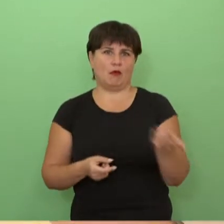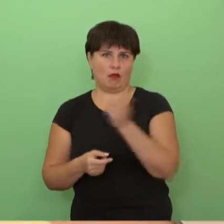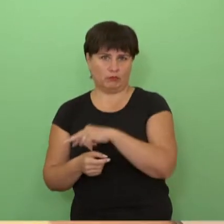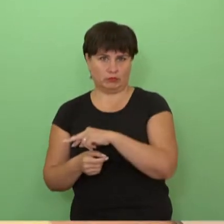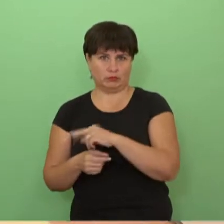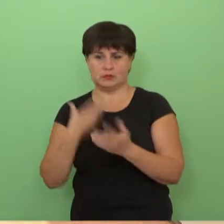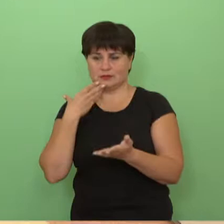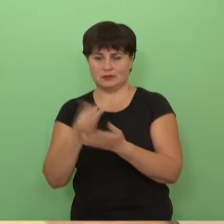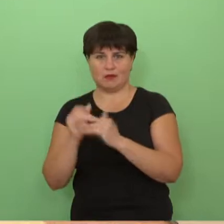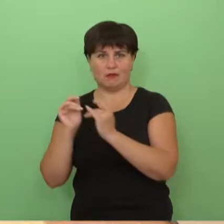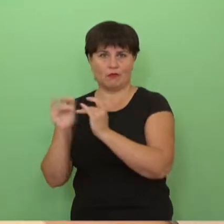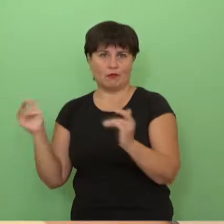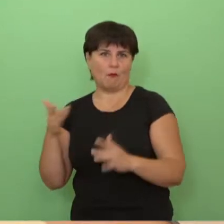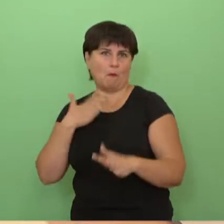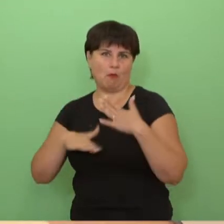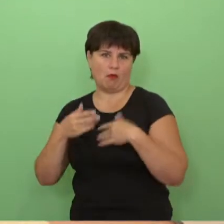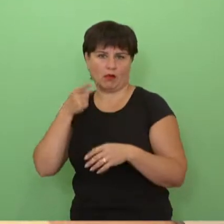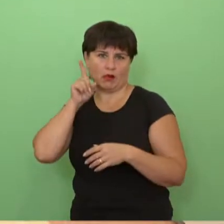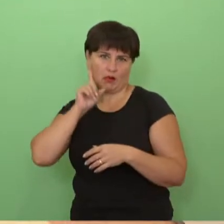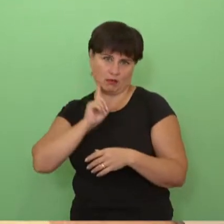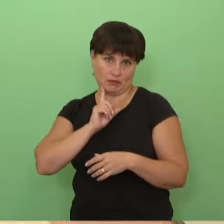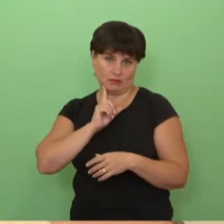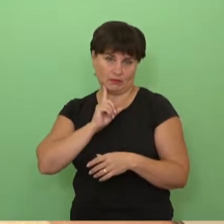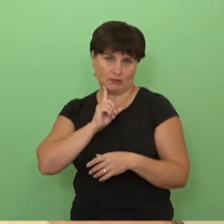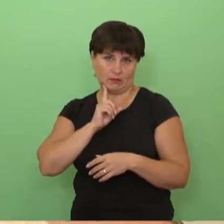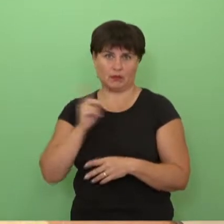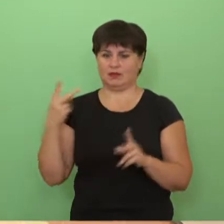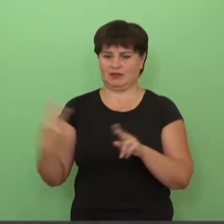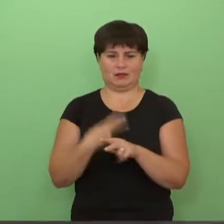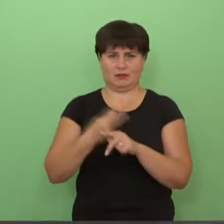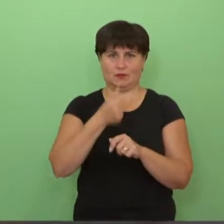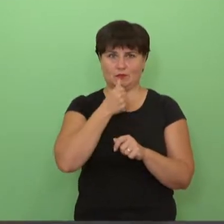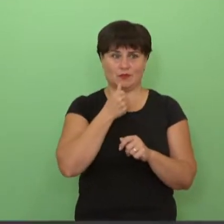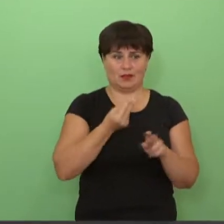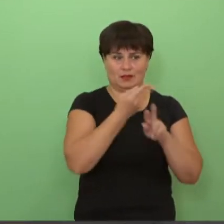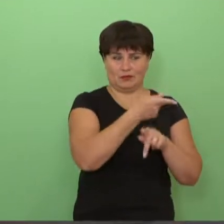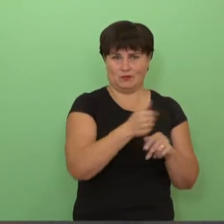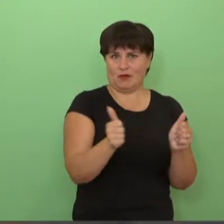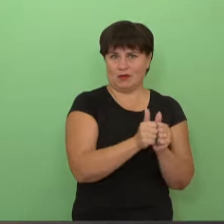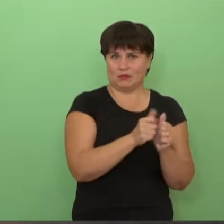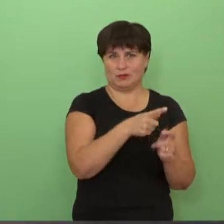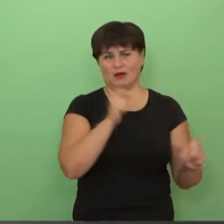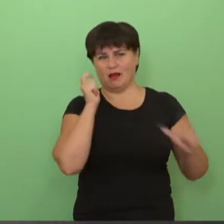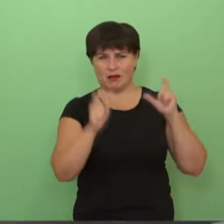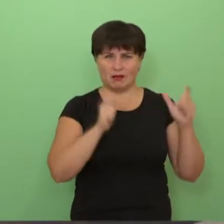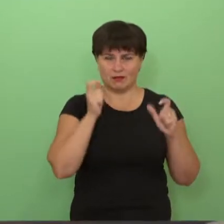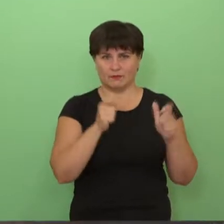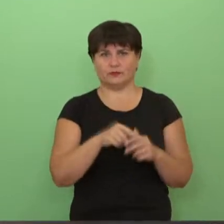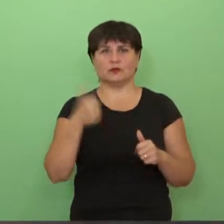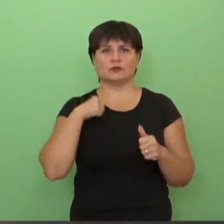Mėgi savo lovai patogioj, netrukdo kaimynas, kuris galbūt dėligos riekauja,